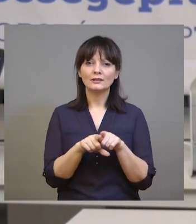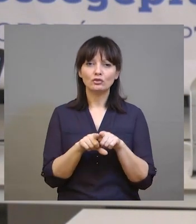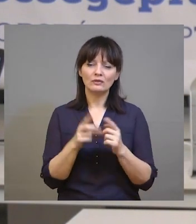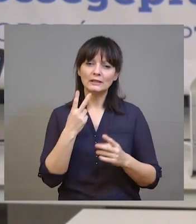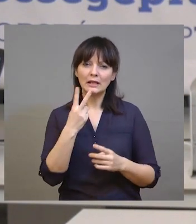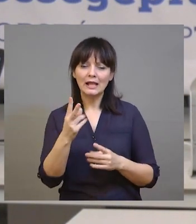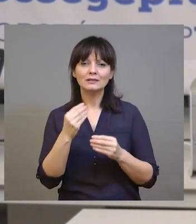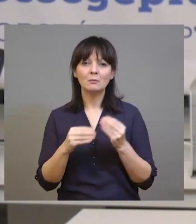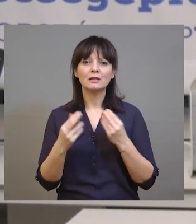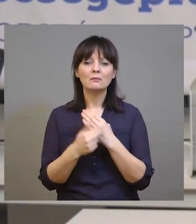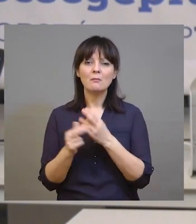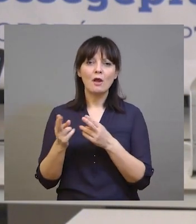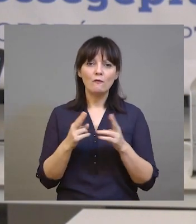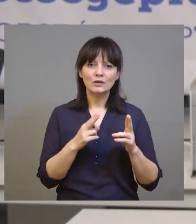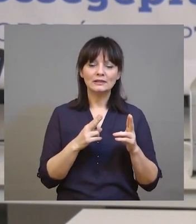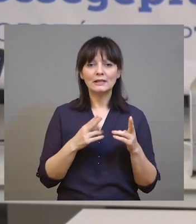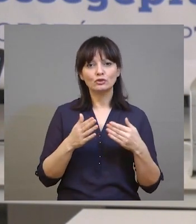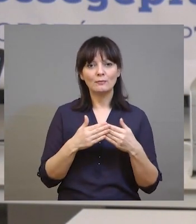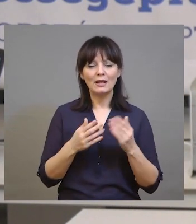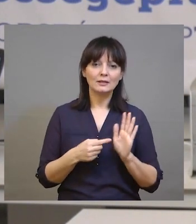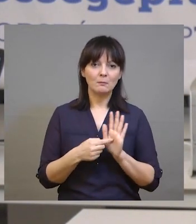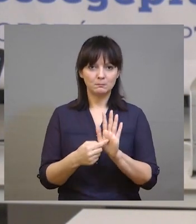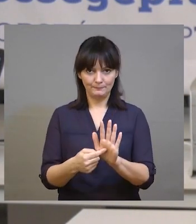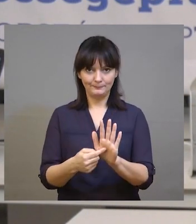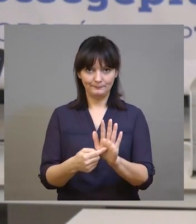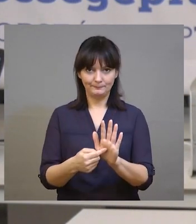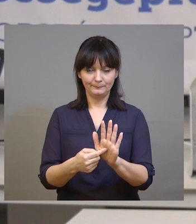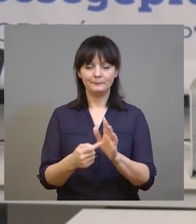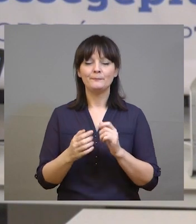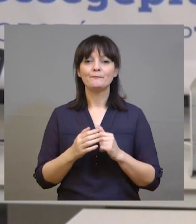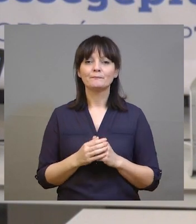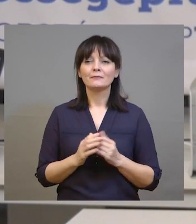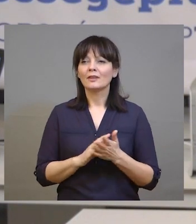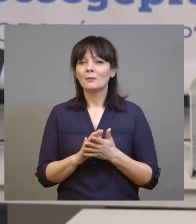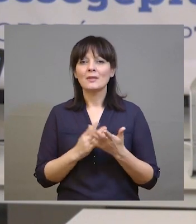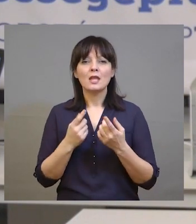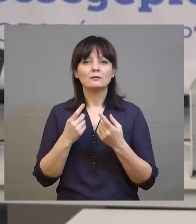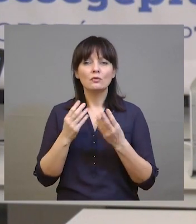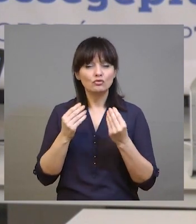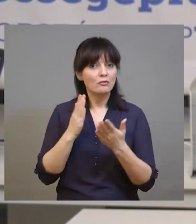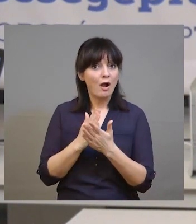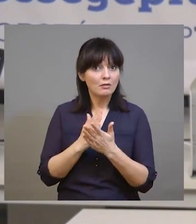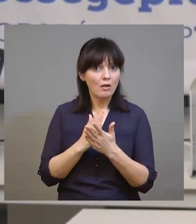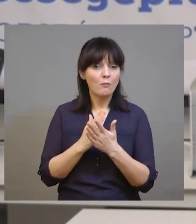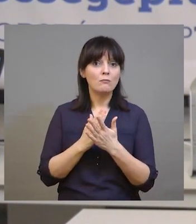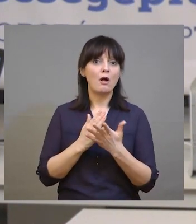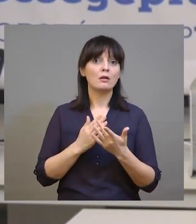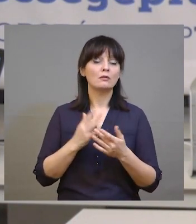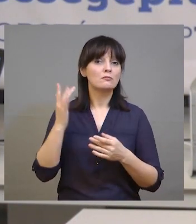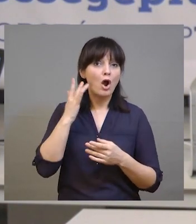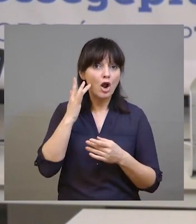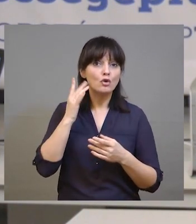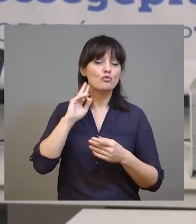okoztak ezzel a testvéreknek, hiszen a bibliafordításon kívül bemutatták azt, hogy milyen sok alkalommal